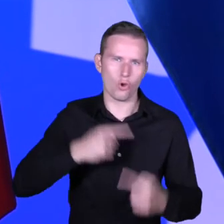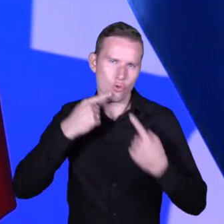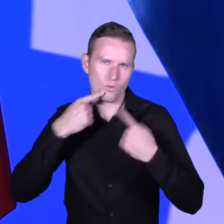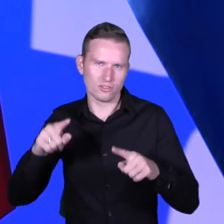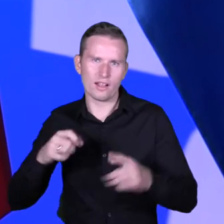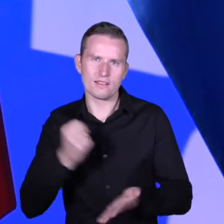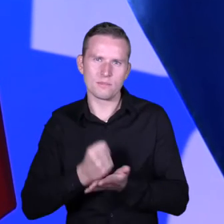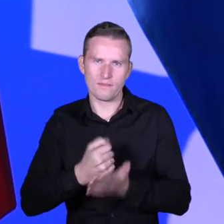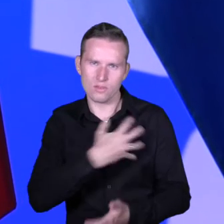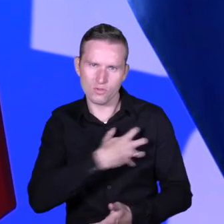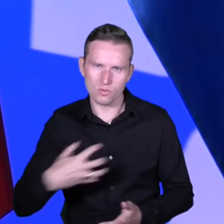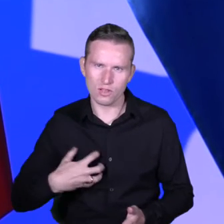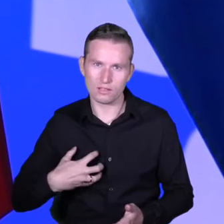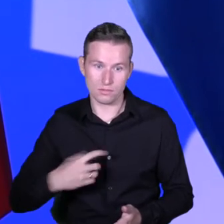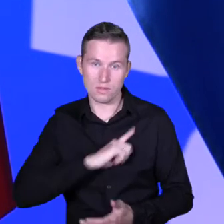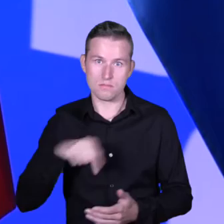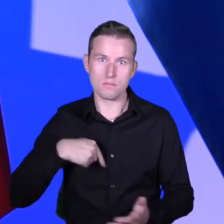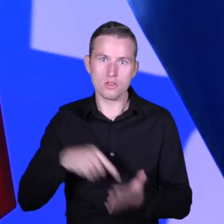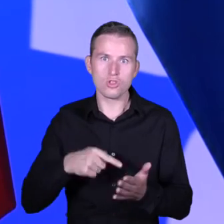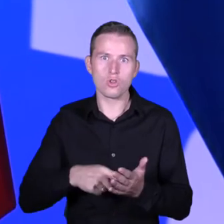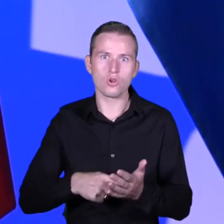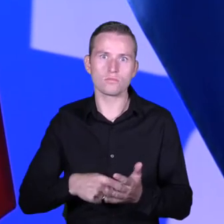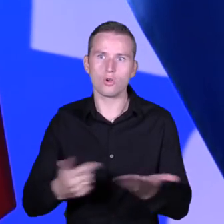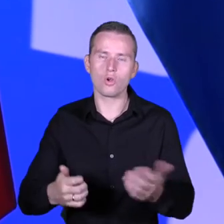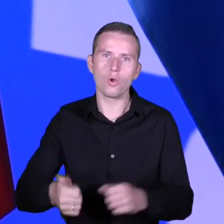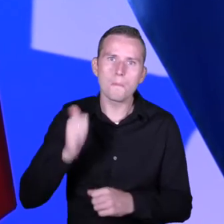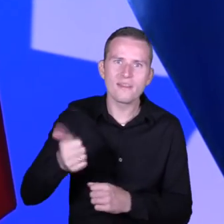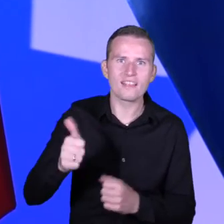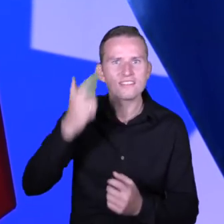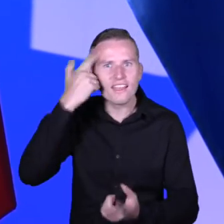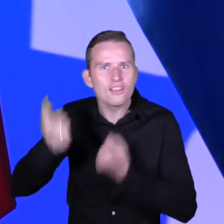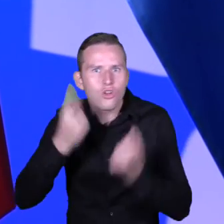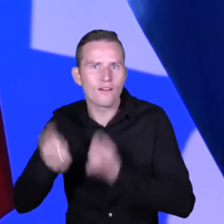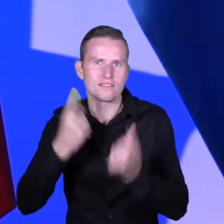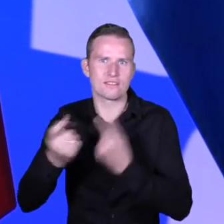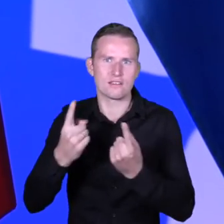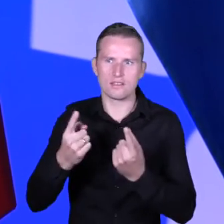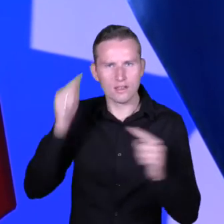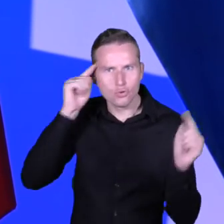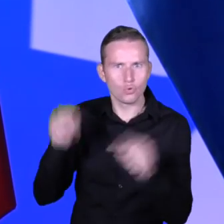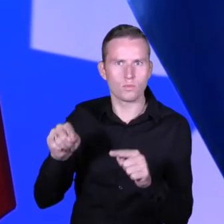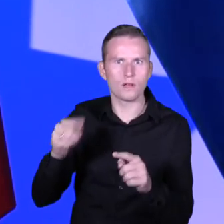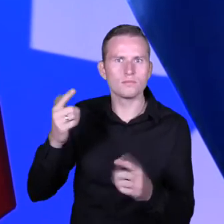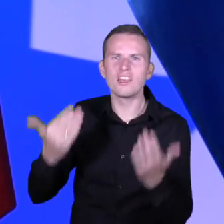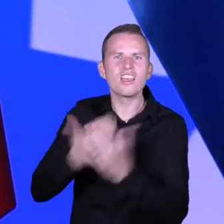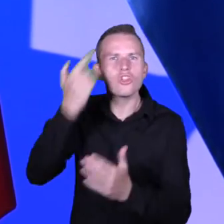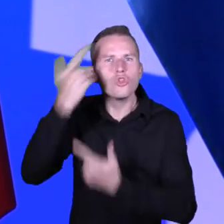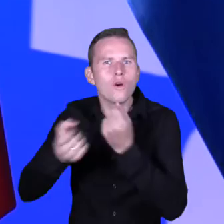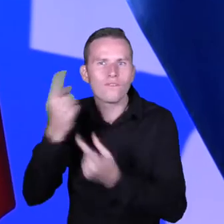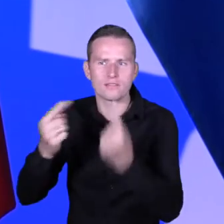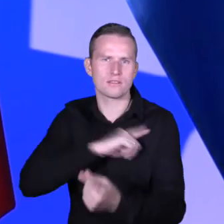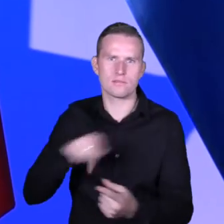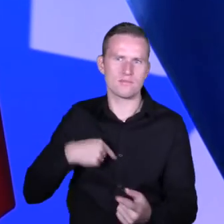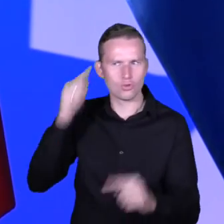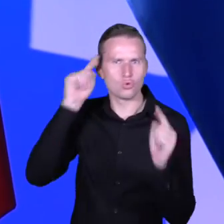gospodarcze zajmujemy się kompetencjami proinnowacyjnymi, dlaczego te innowacje nam tak bardzo leżą na sercu. I teraz czym